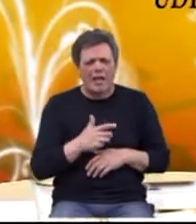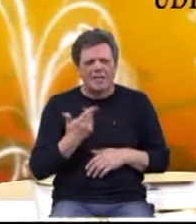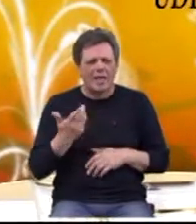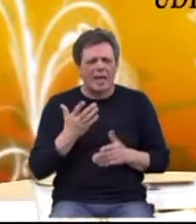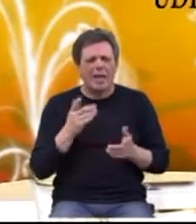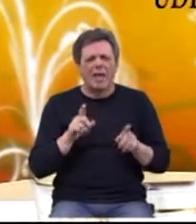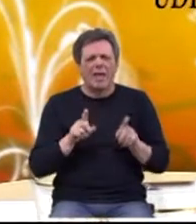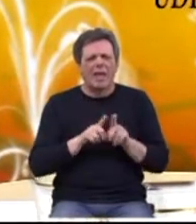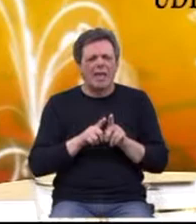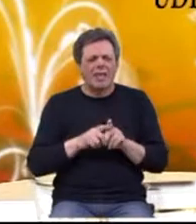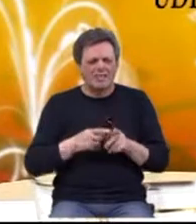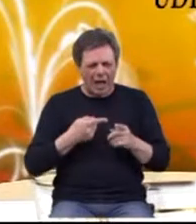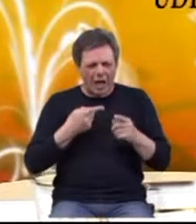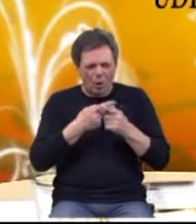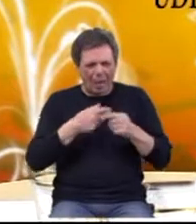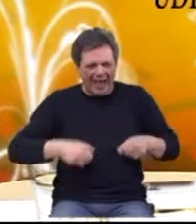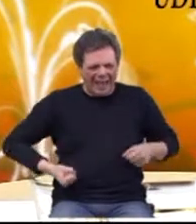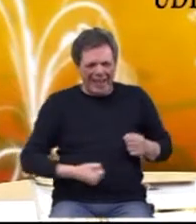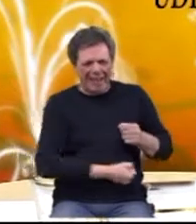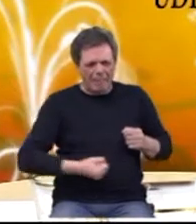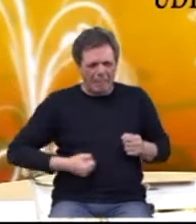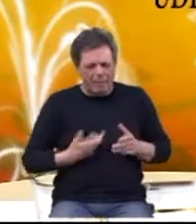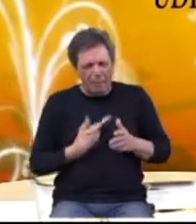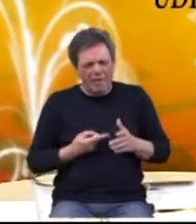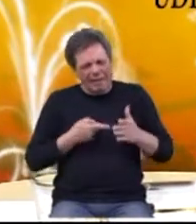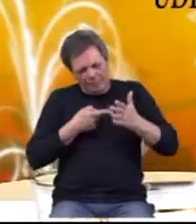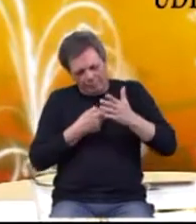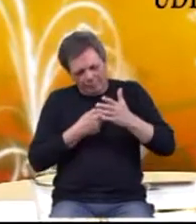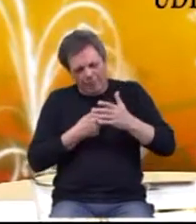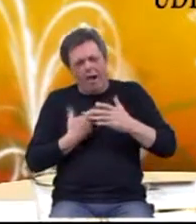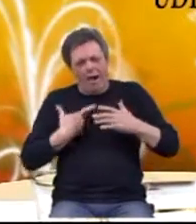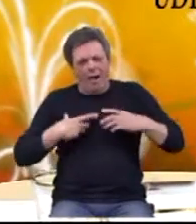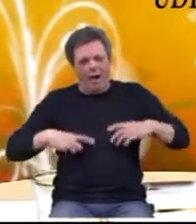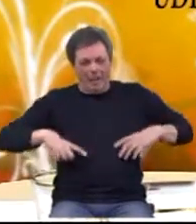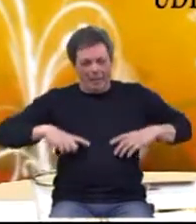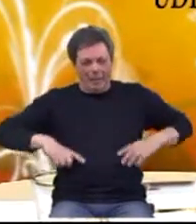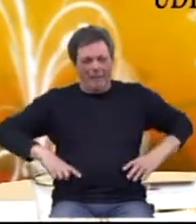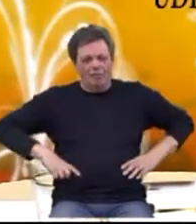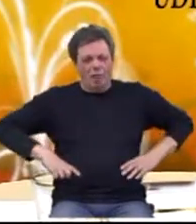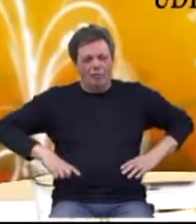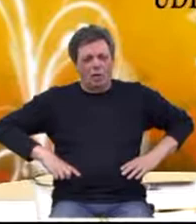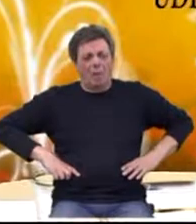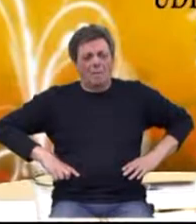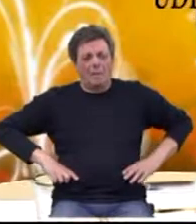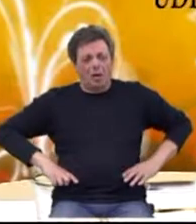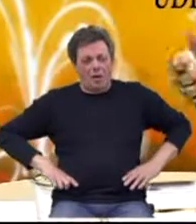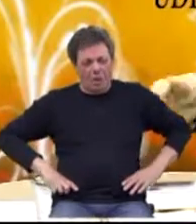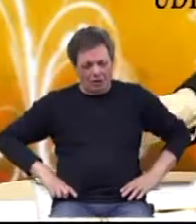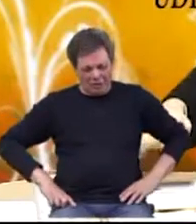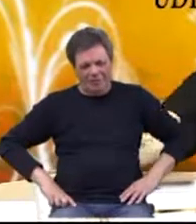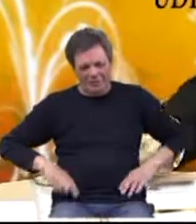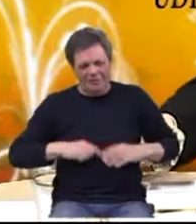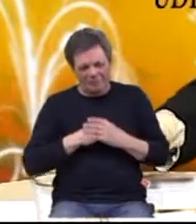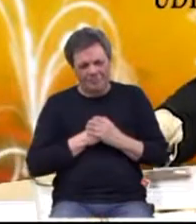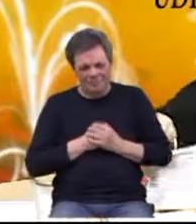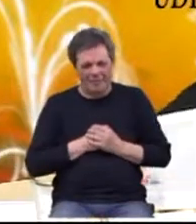rupa u remen stavlja, jer ga uvijek spuštate niže, niže, niže. Znači, ne stavate ga uz truk, onda ga ne bi više mogli,